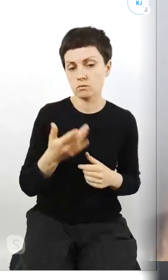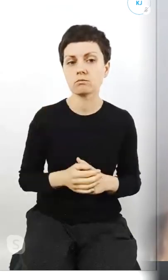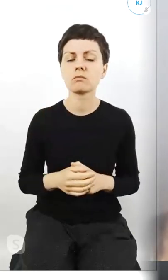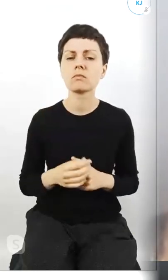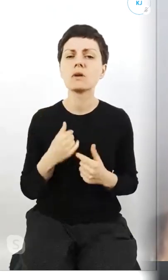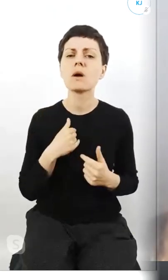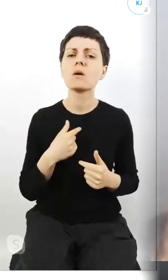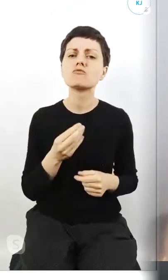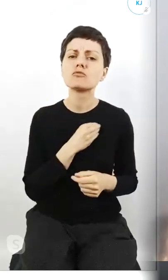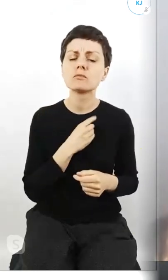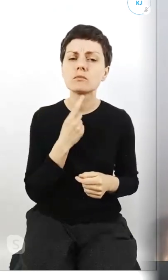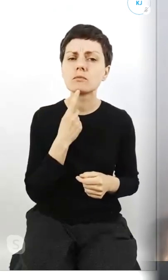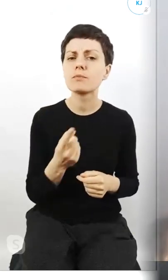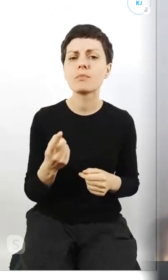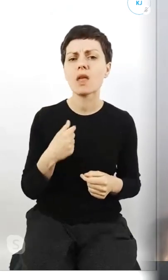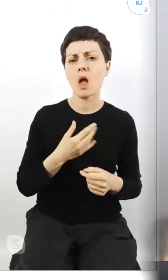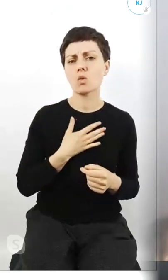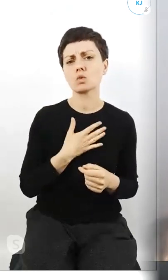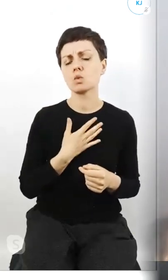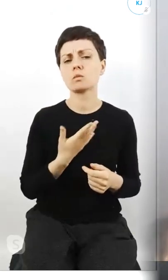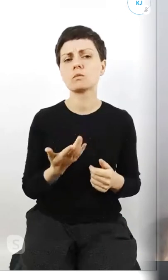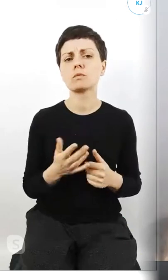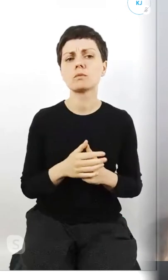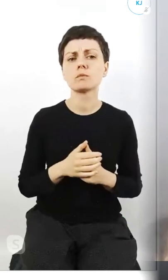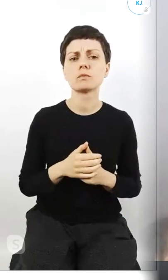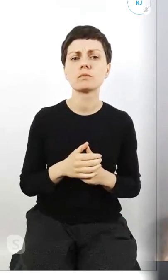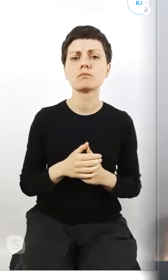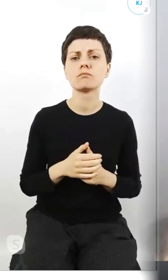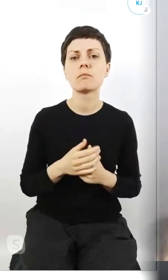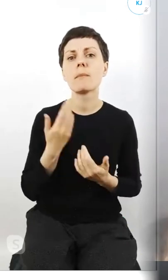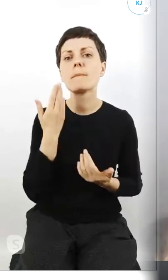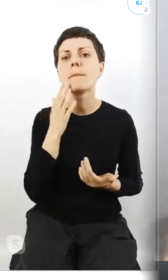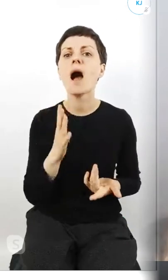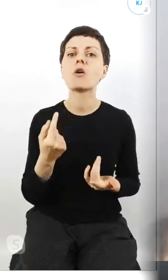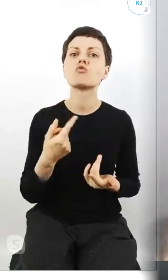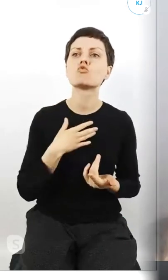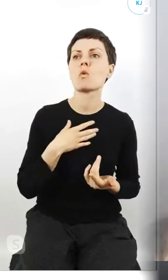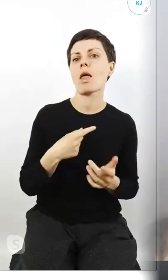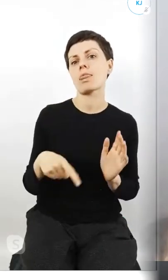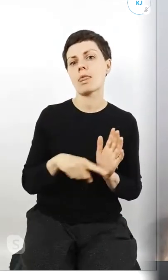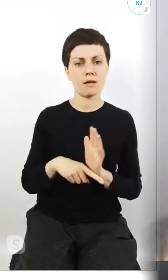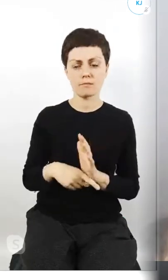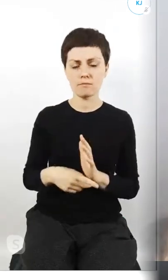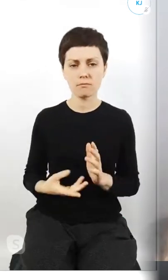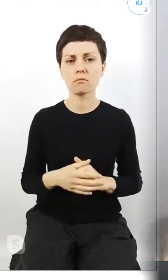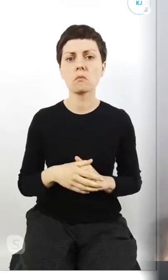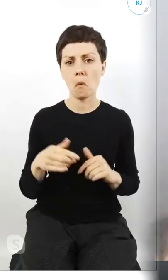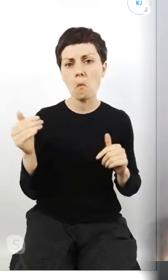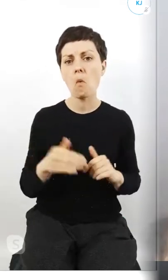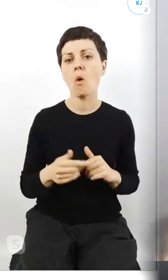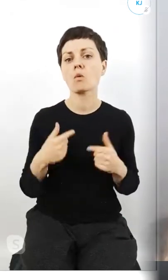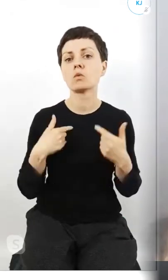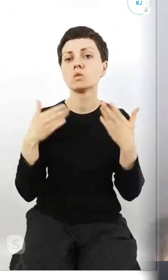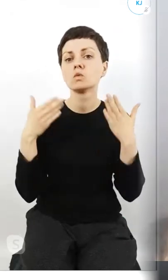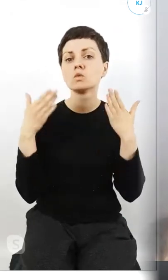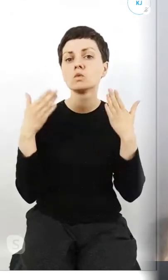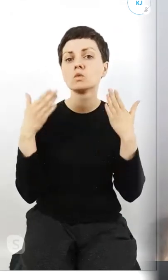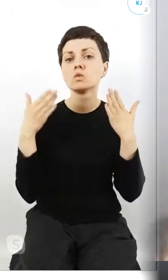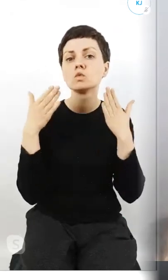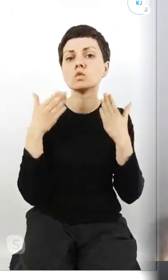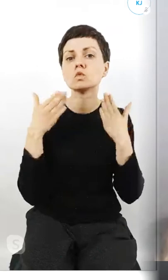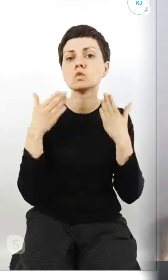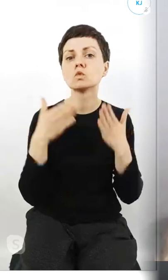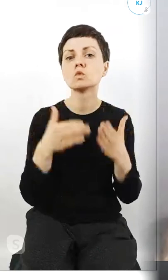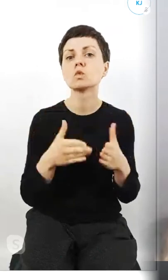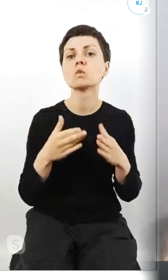szczerze, że jakoś nie odczuwam tego za bardzo negatywnie, bo można się zaraz skupić na działaniu w internecie,